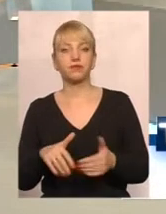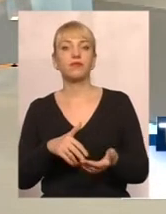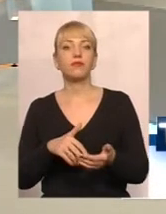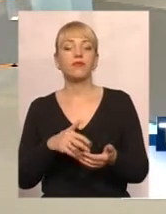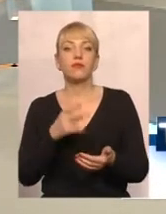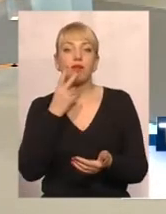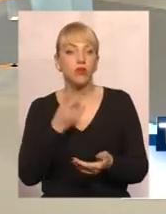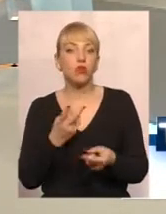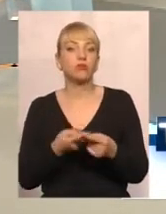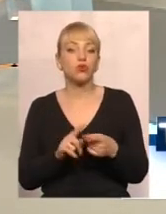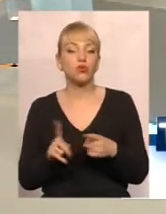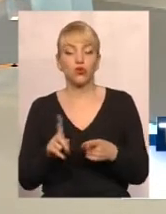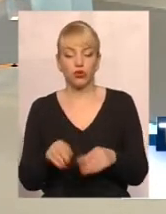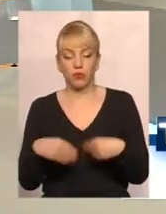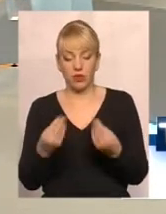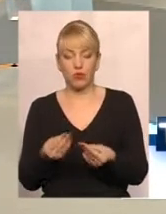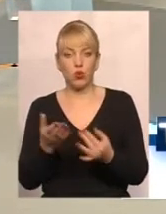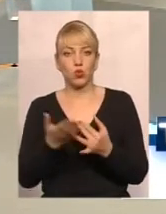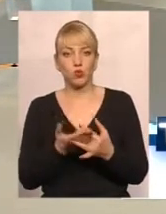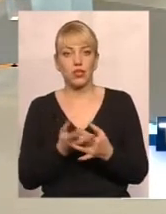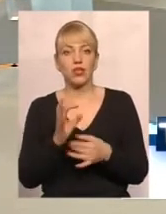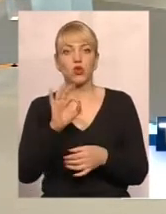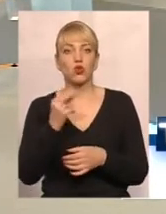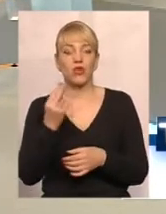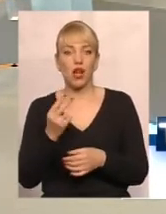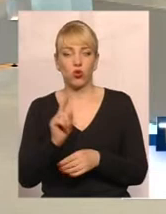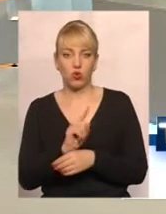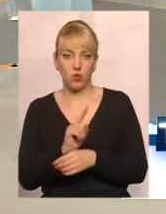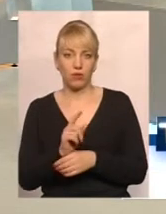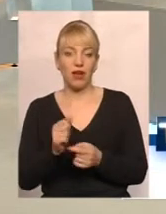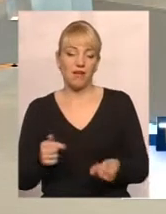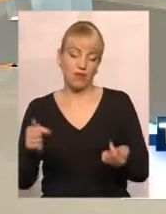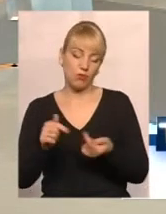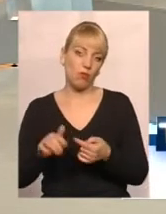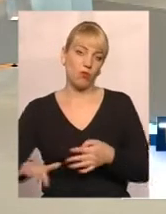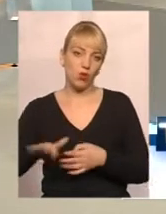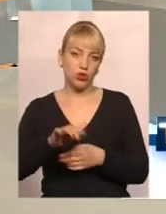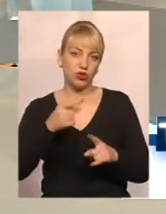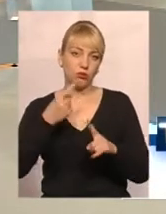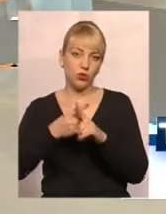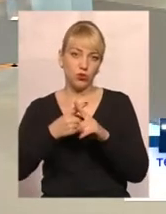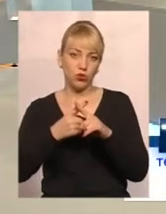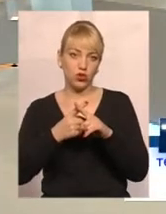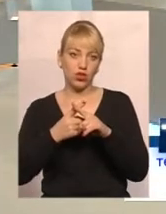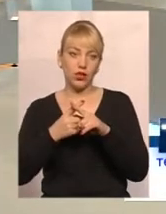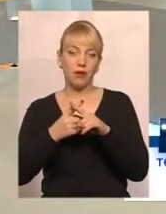того, що призначаємо субсидію на соціальну норму. Відповідно, площа помножена на,